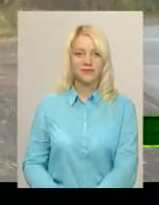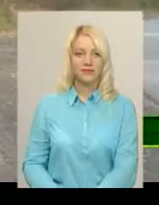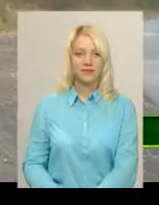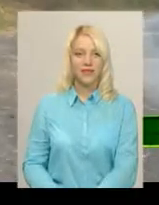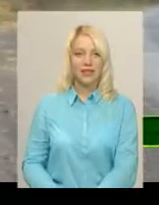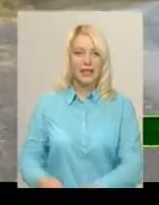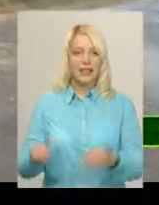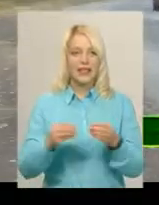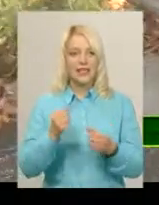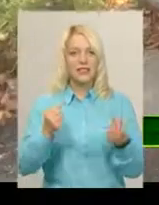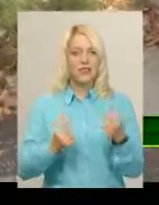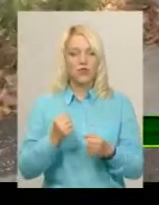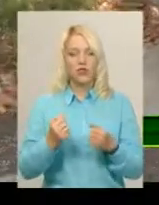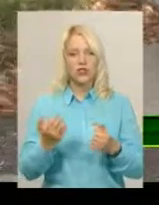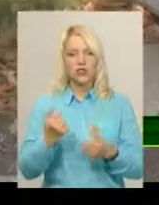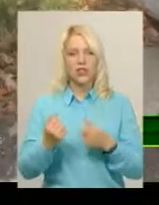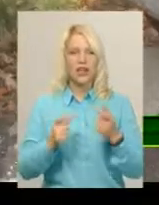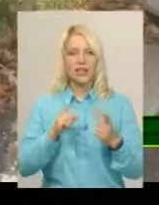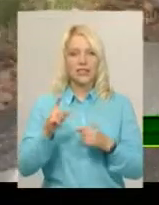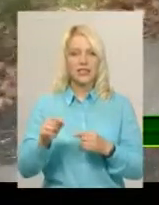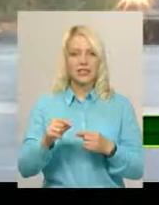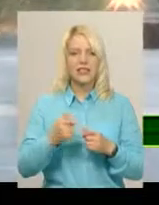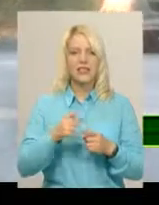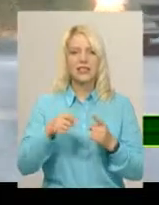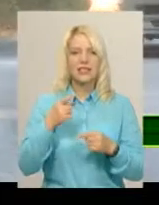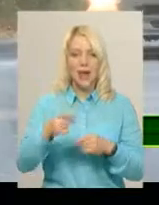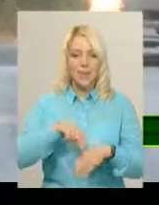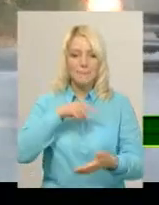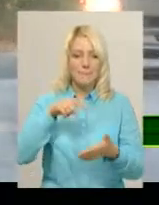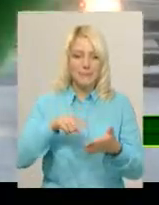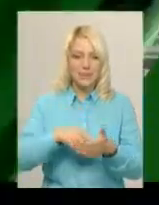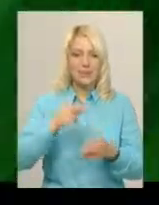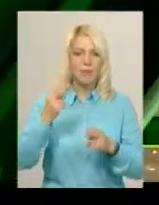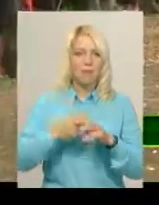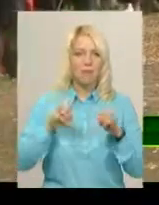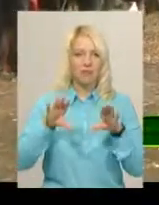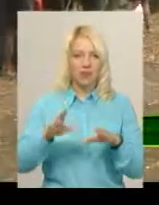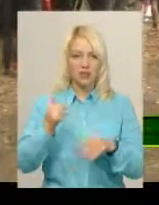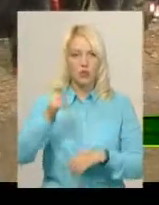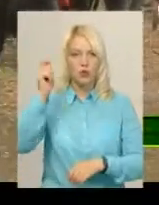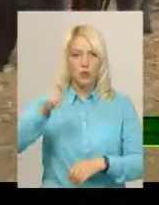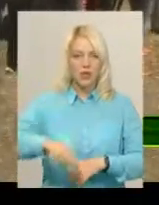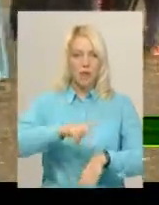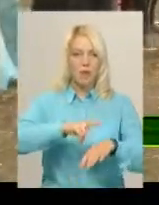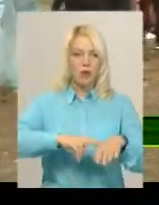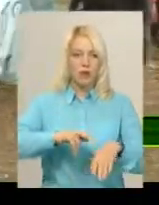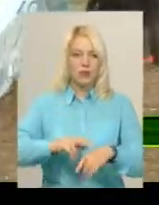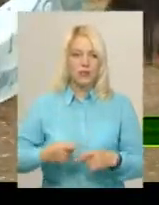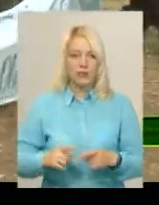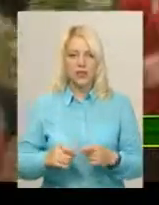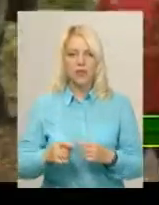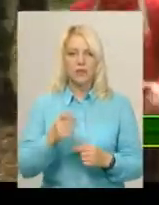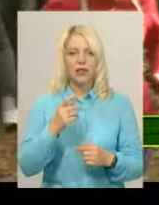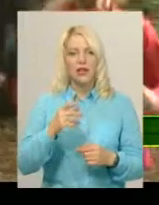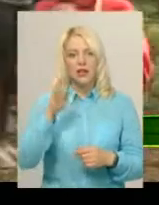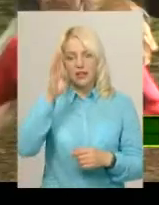Десять водіїв, котрі за містом їздили з вимкненими фарами в день, зупинили сьогодні патрульні. 130 юників та дівчат змагалися